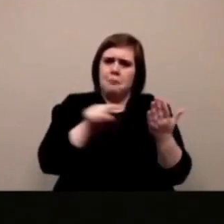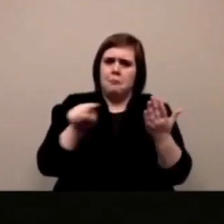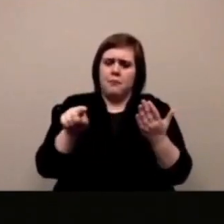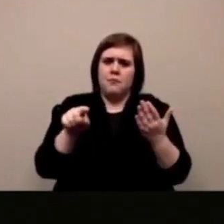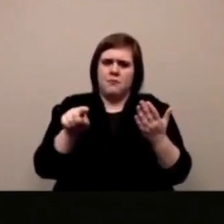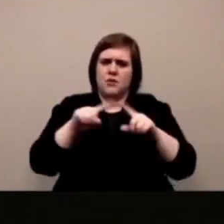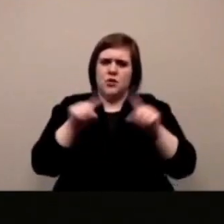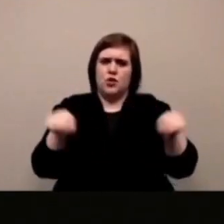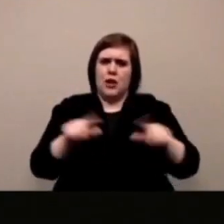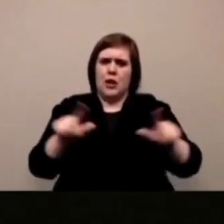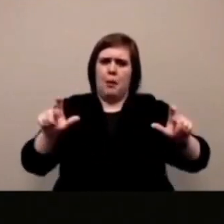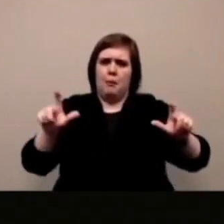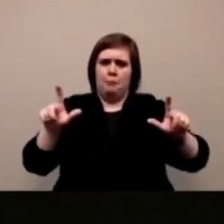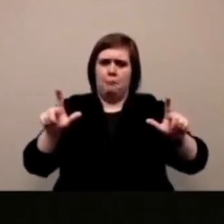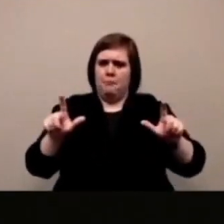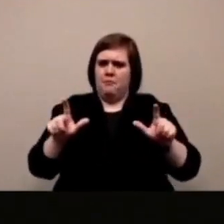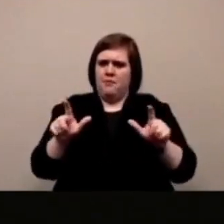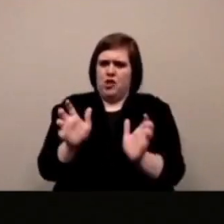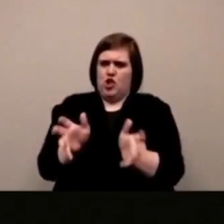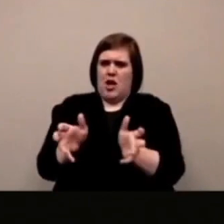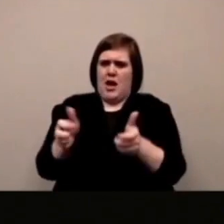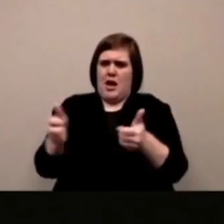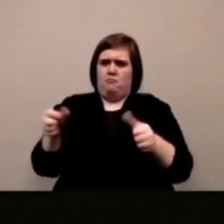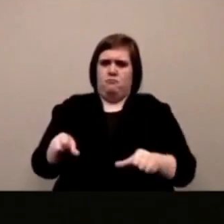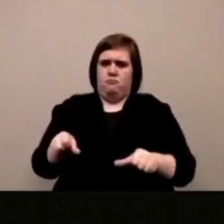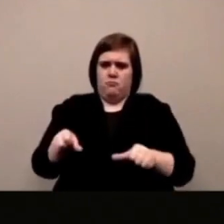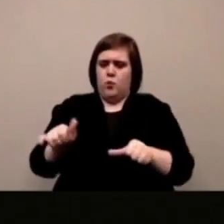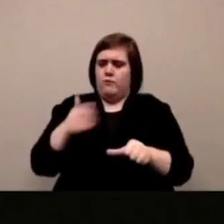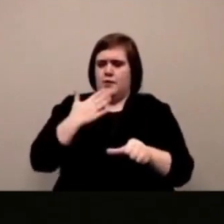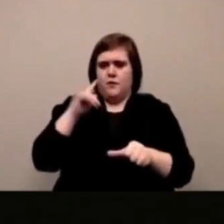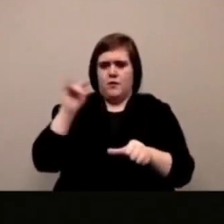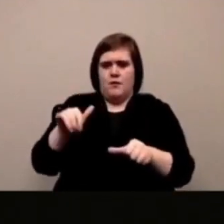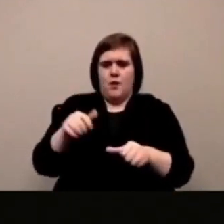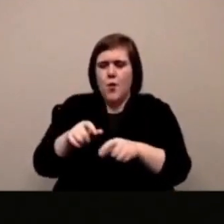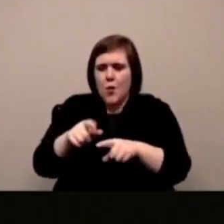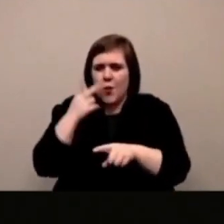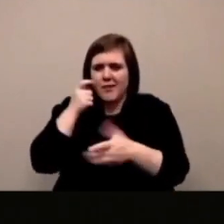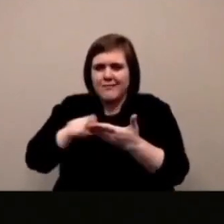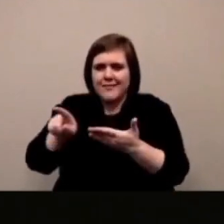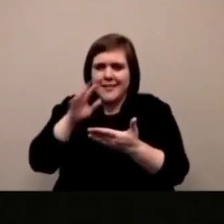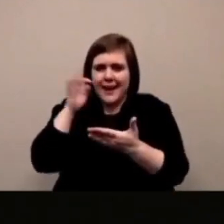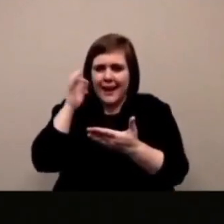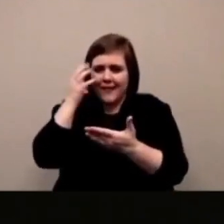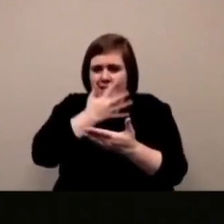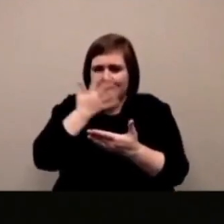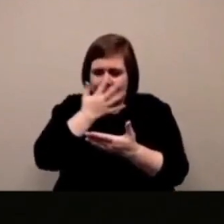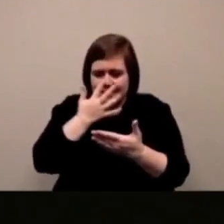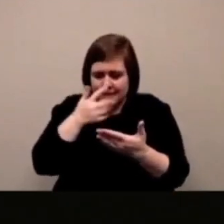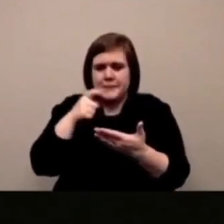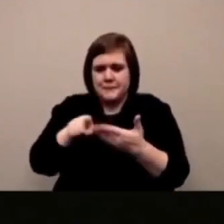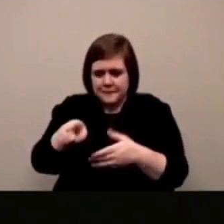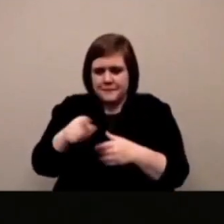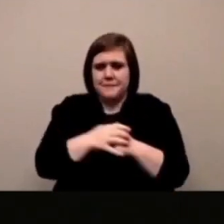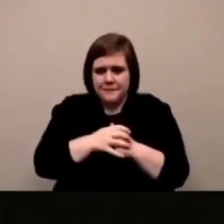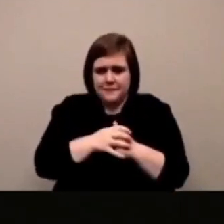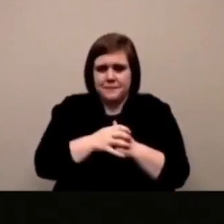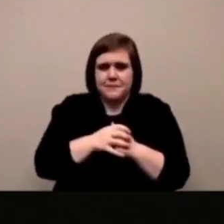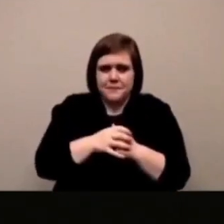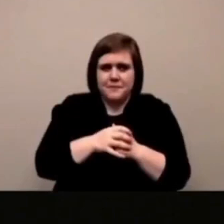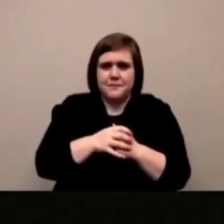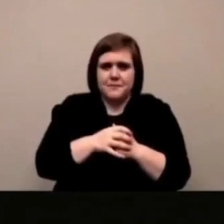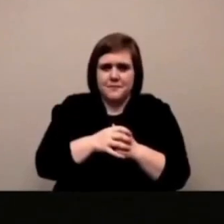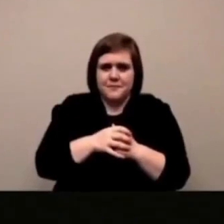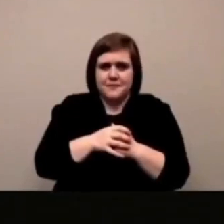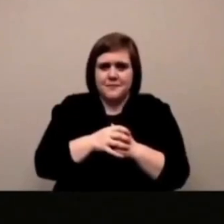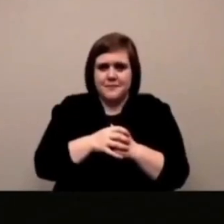vediamo ma non ce la fai a mostrarcelo sembra che le persone mettano